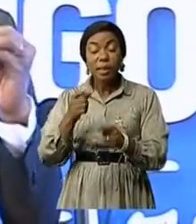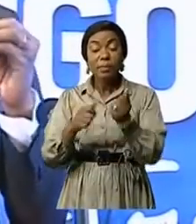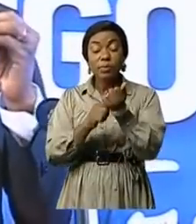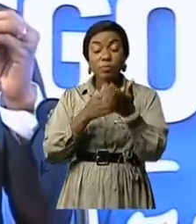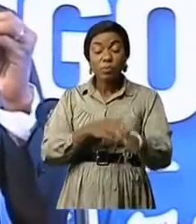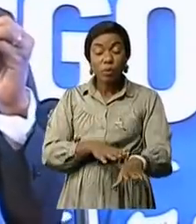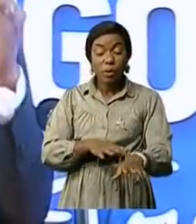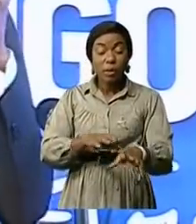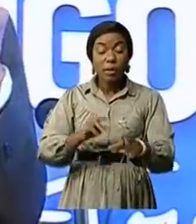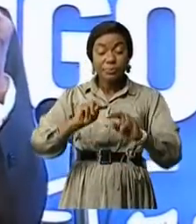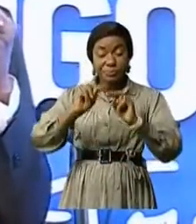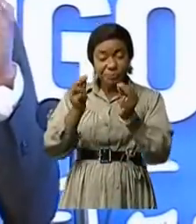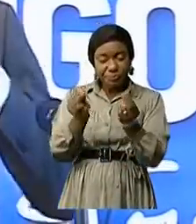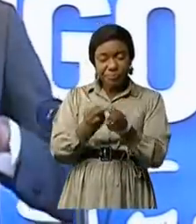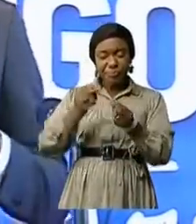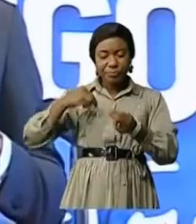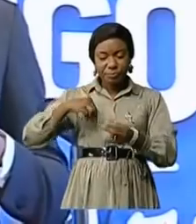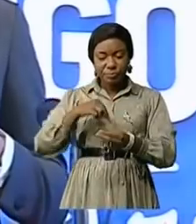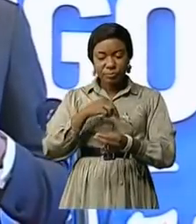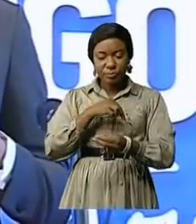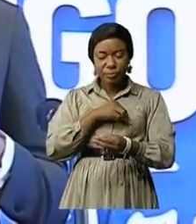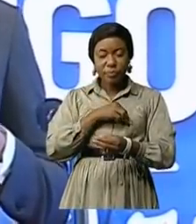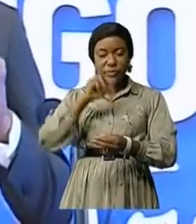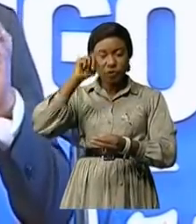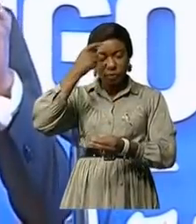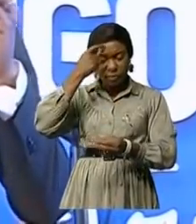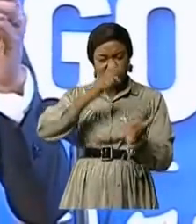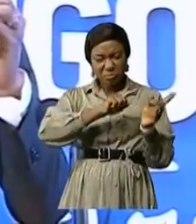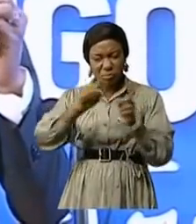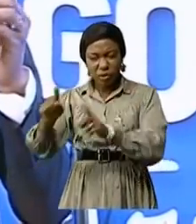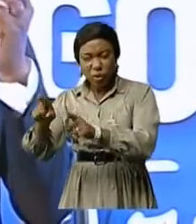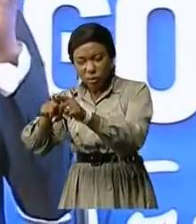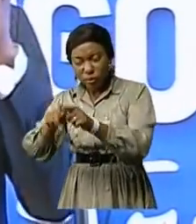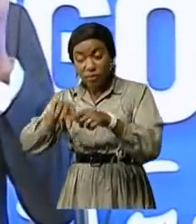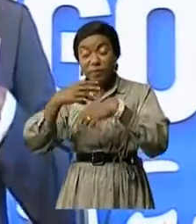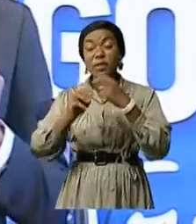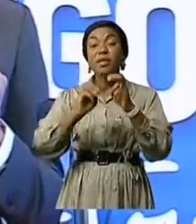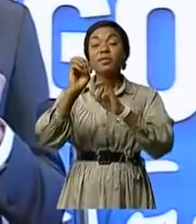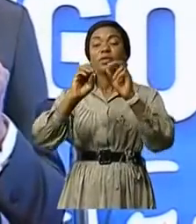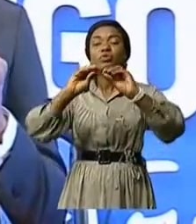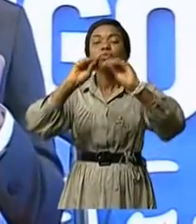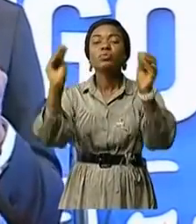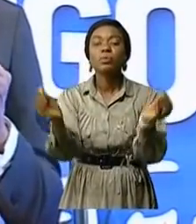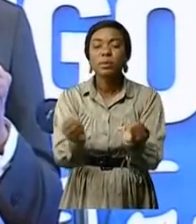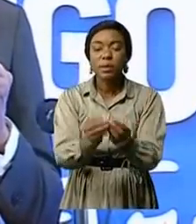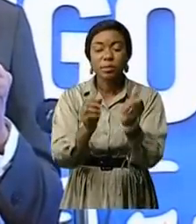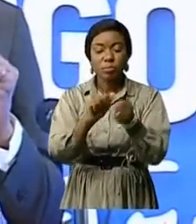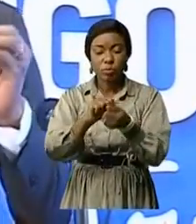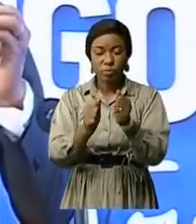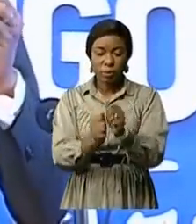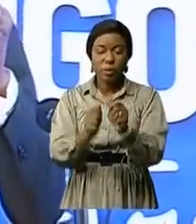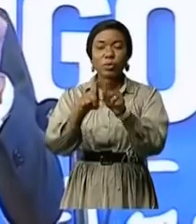délégation gouvernementale qui est sur le site en ce moment où nous parlons va faire l'évaluation globale de la situation.